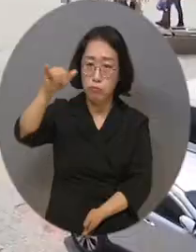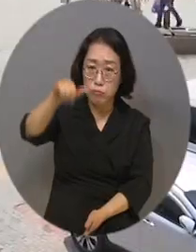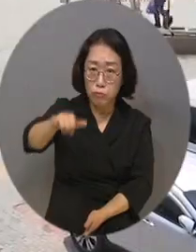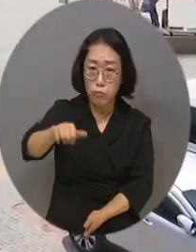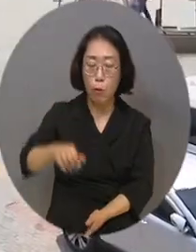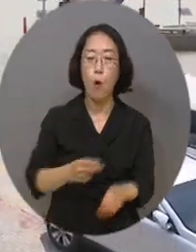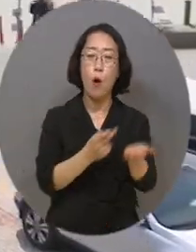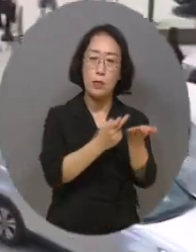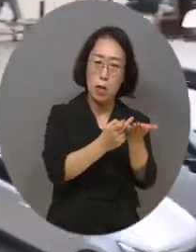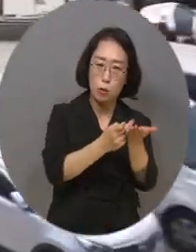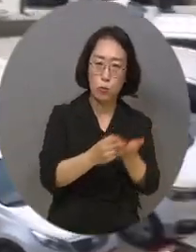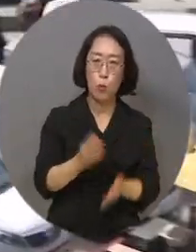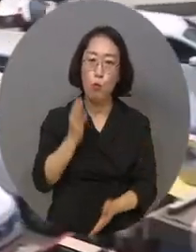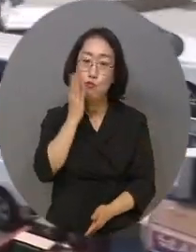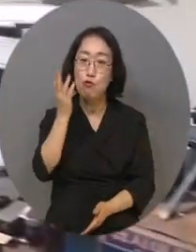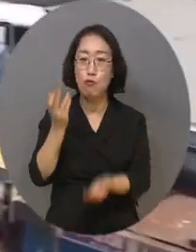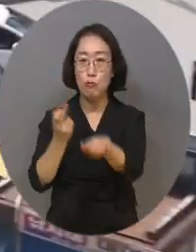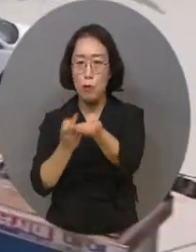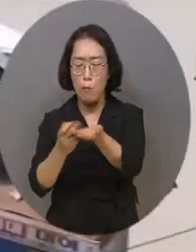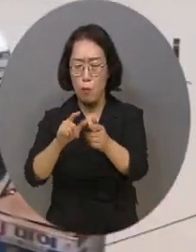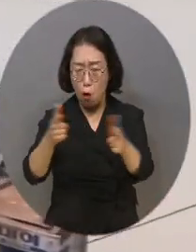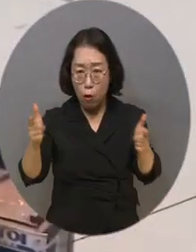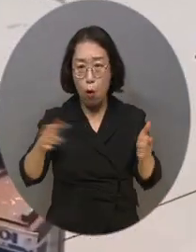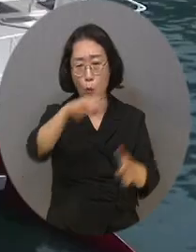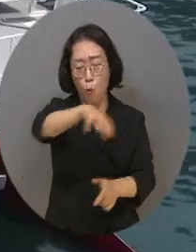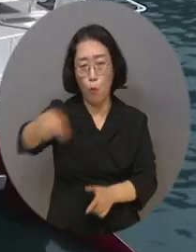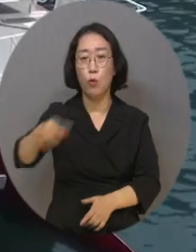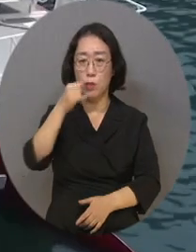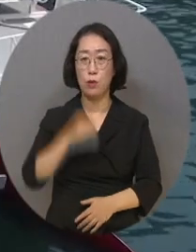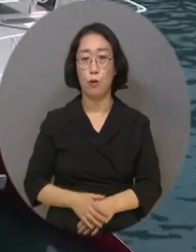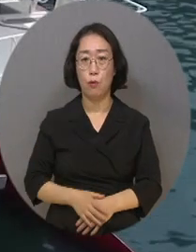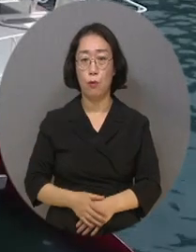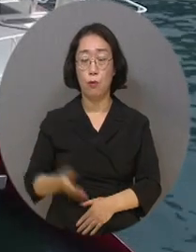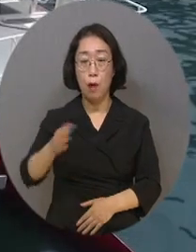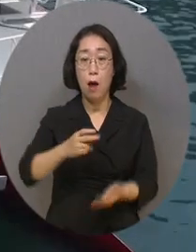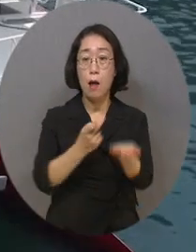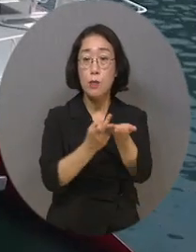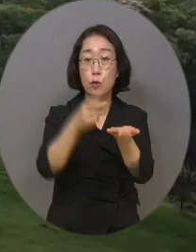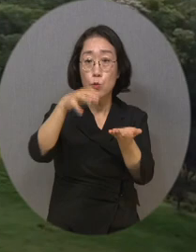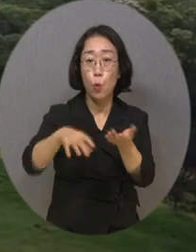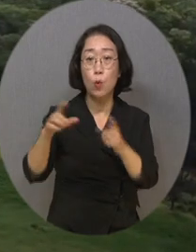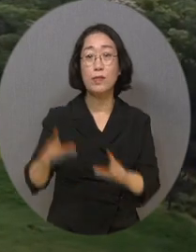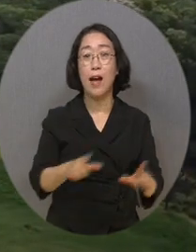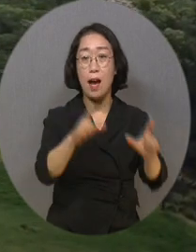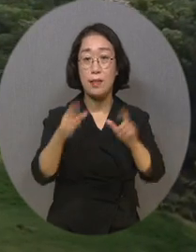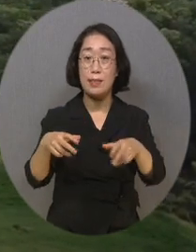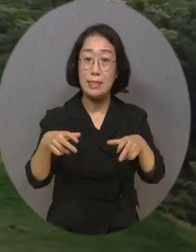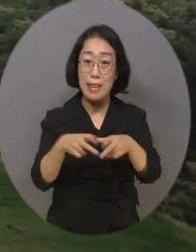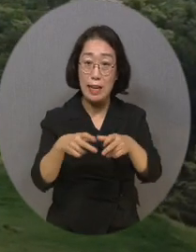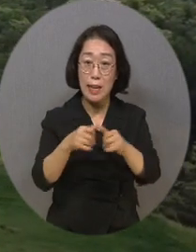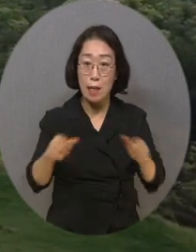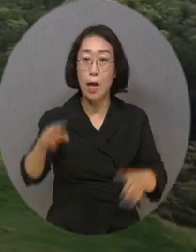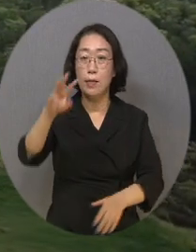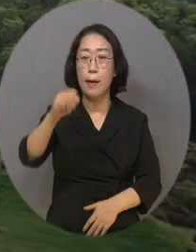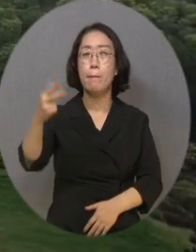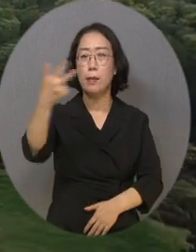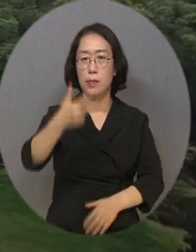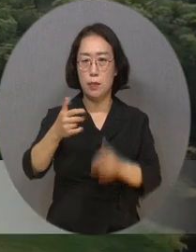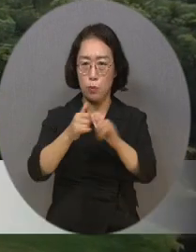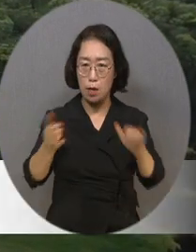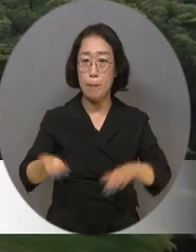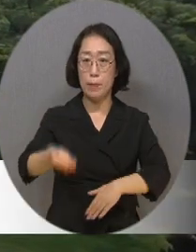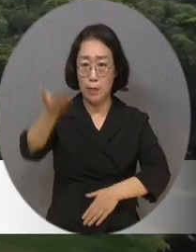비롯해 울릉도와 지도, 백령도 등입니다. 현재 제주도에 거주하고 있는 장애인은 3만 7천여 명.